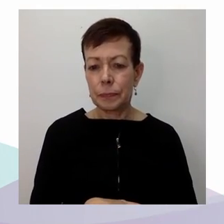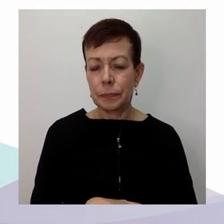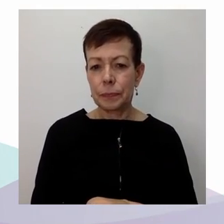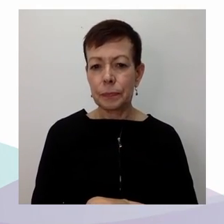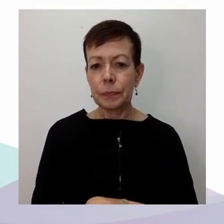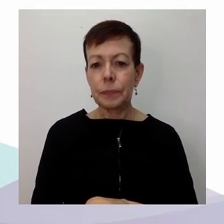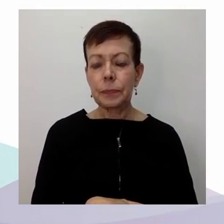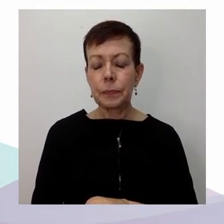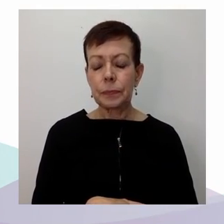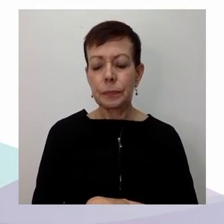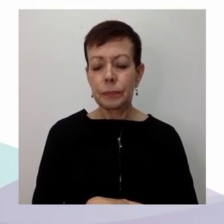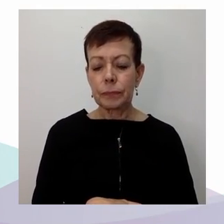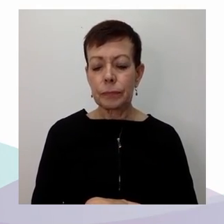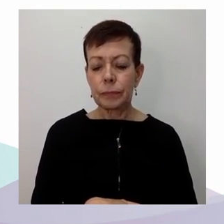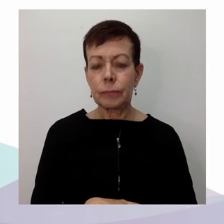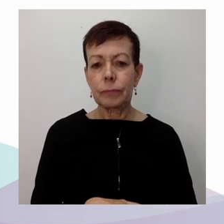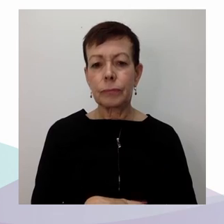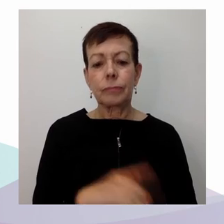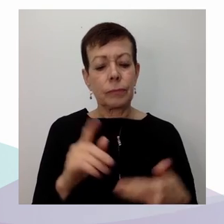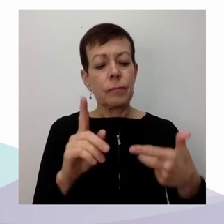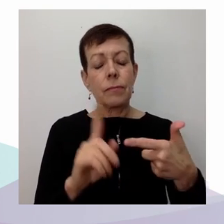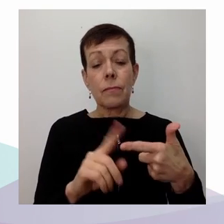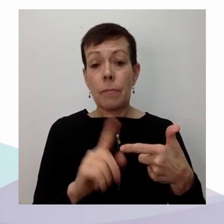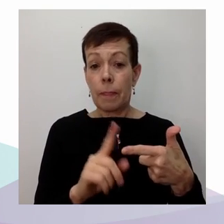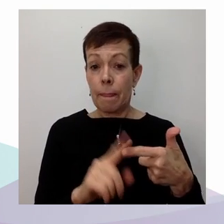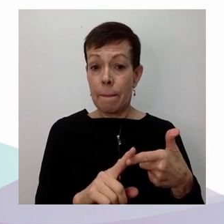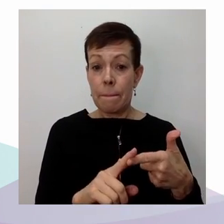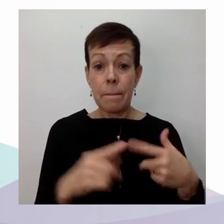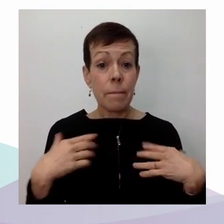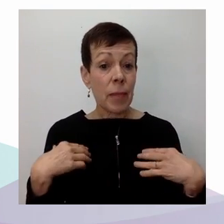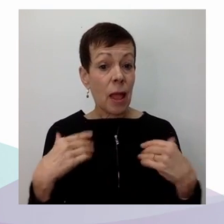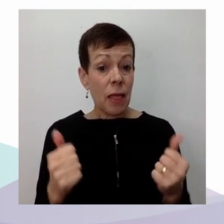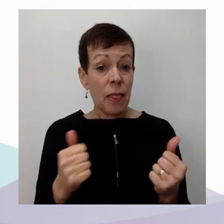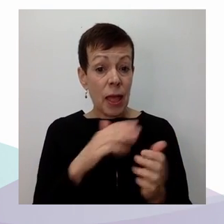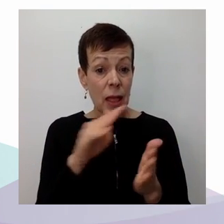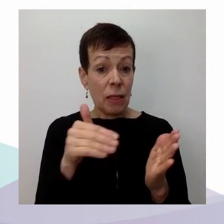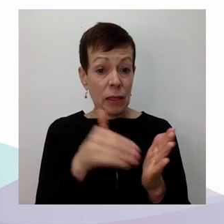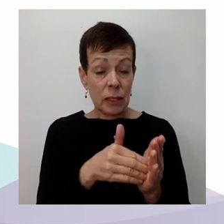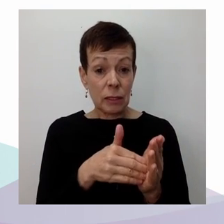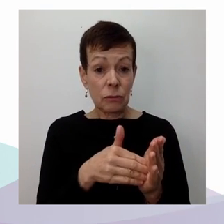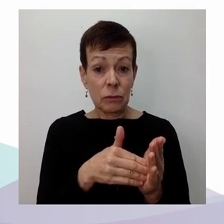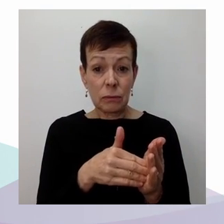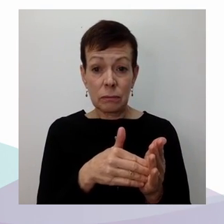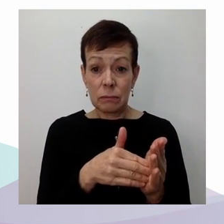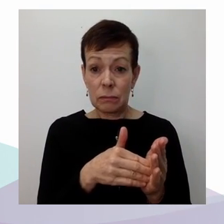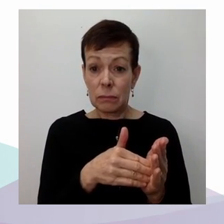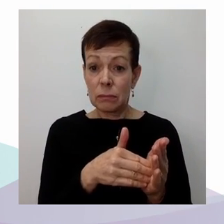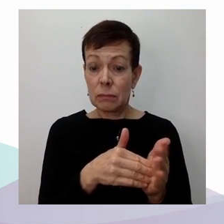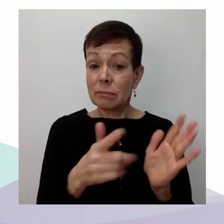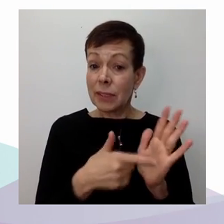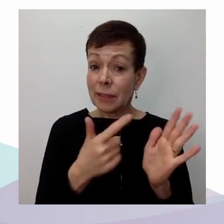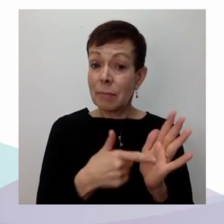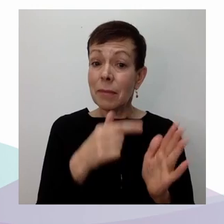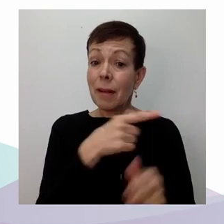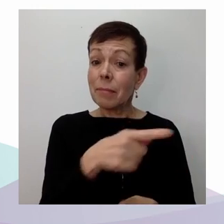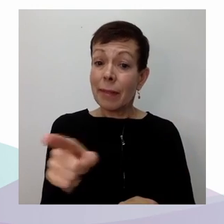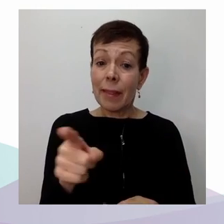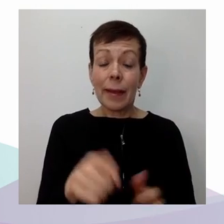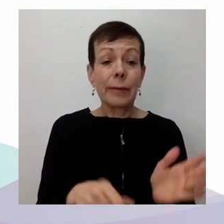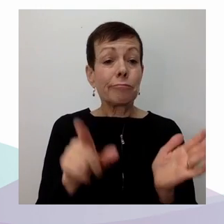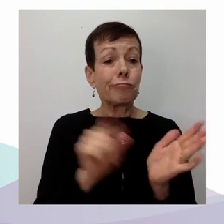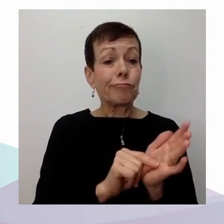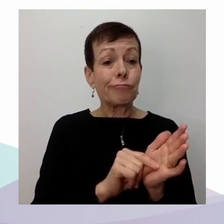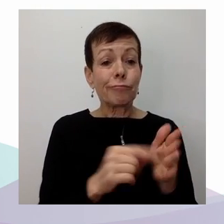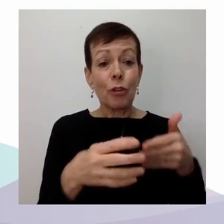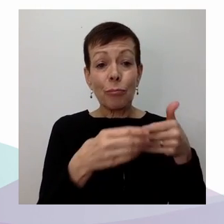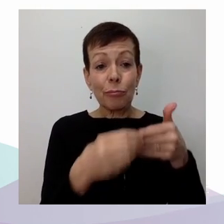imposent des lignes directrices qui viennent, si vous voulez, fixer des priorités qui ne sont pas celles qui émanent du